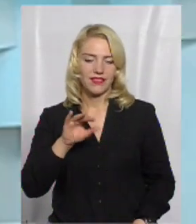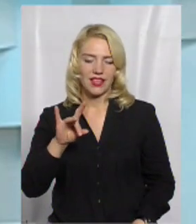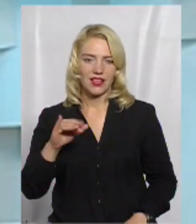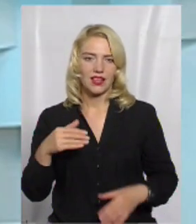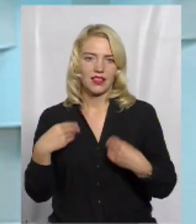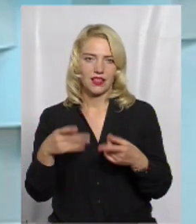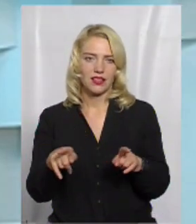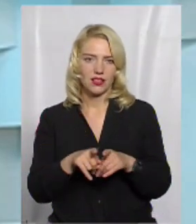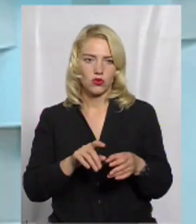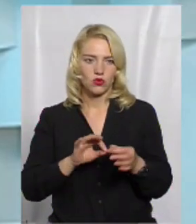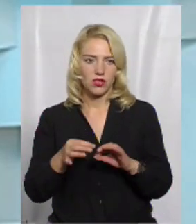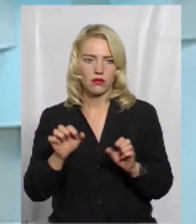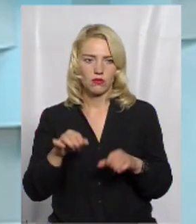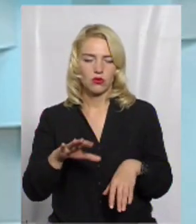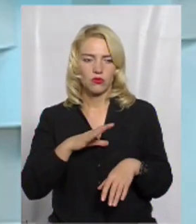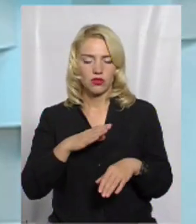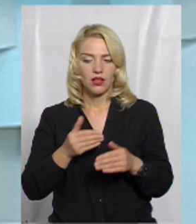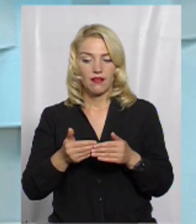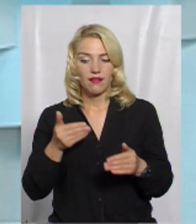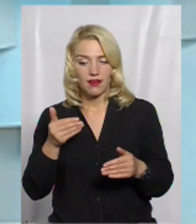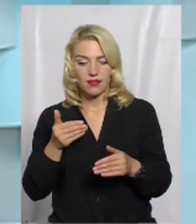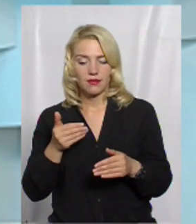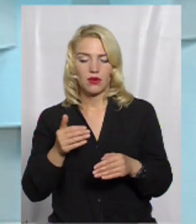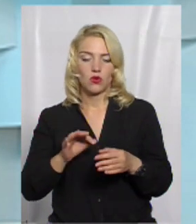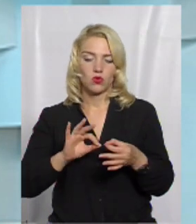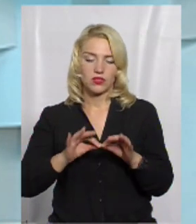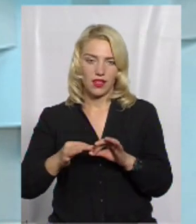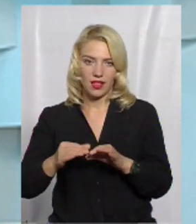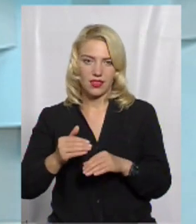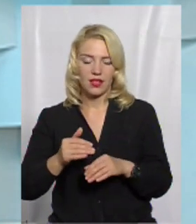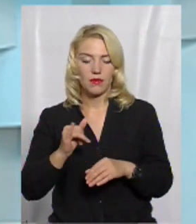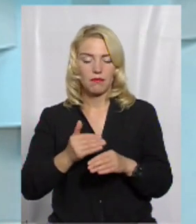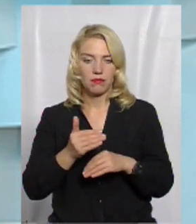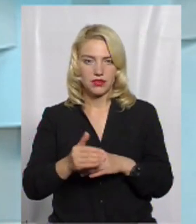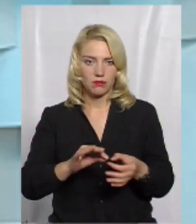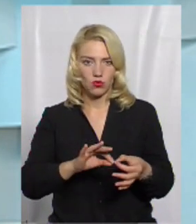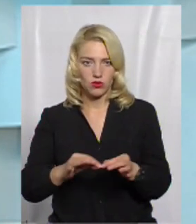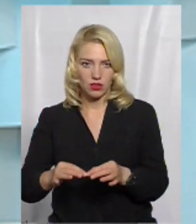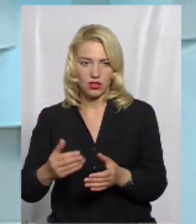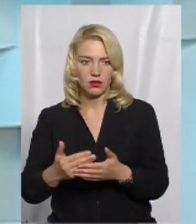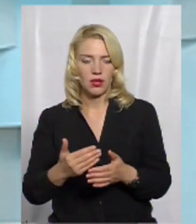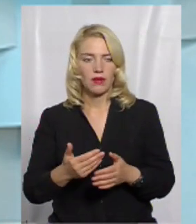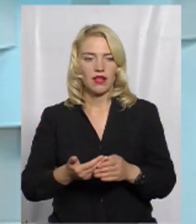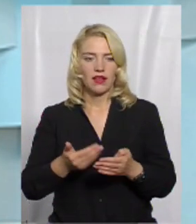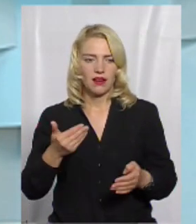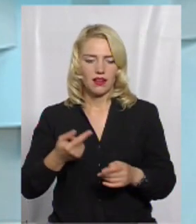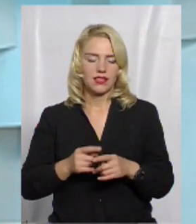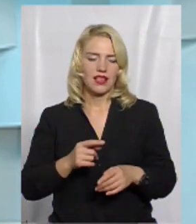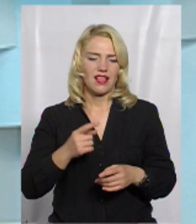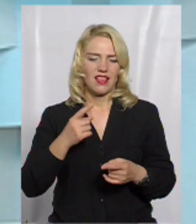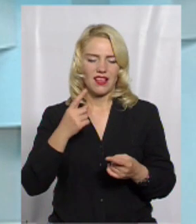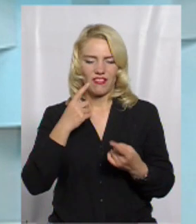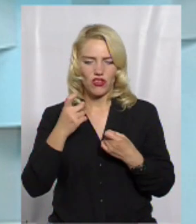такий ряд ускладнень, вони можуть бути ранніми ускладненнями і пізніми. До ранніх ускладнень це може бути інфекційно-токсичний